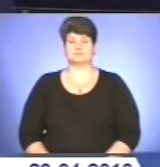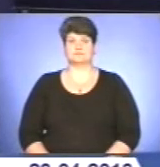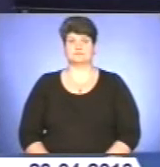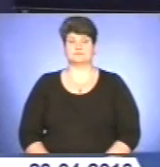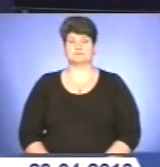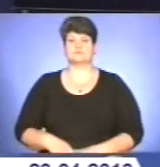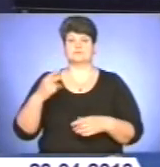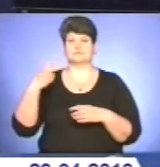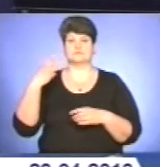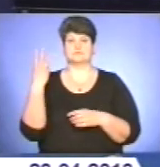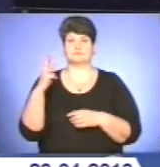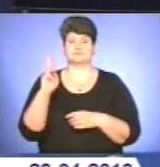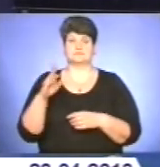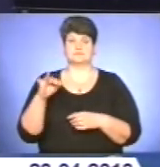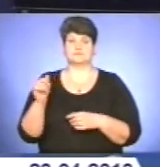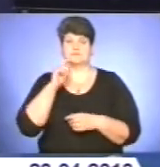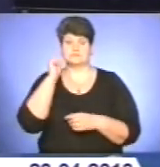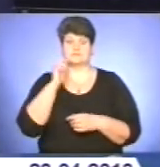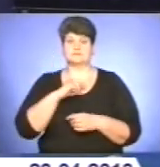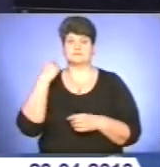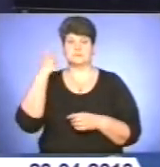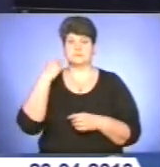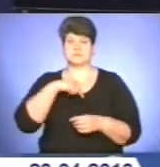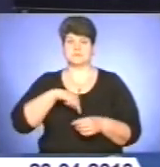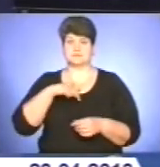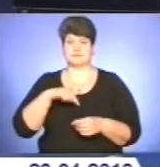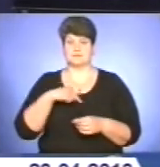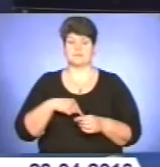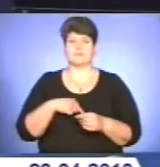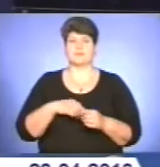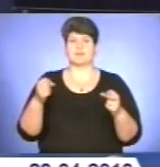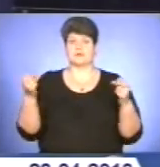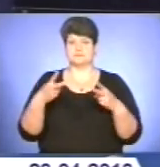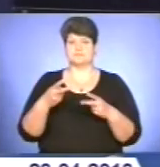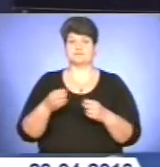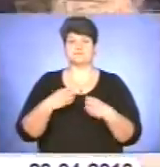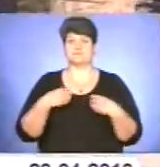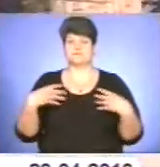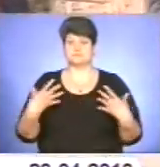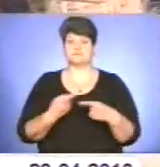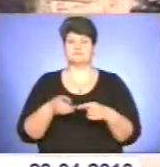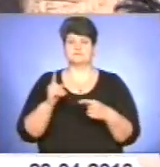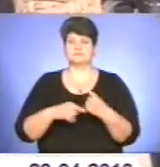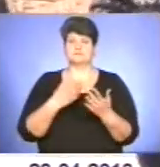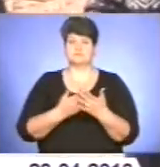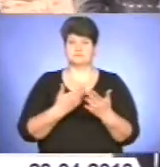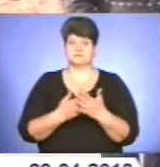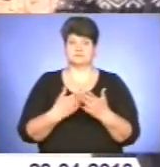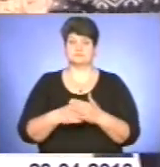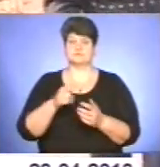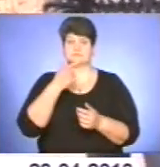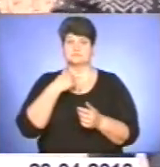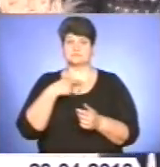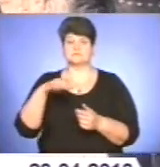23 квітня в українських психологів професійне свято. Психологія – це прикладна і академічна наука, що вивчає